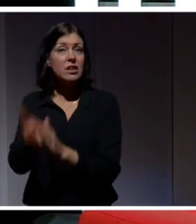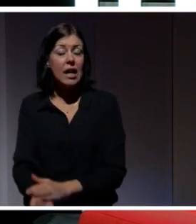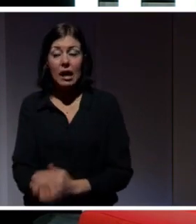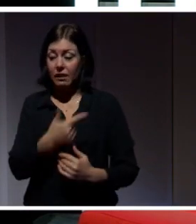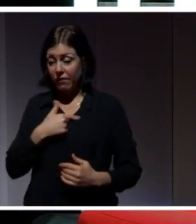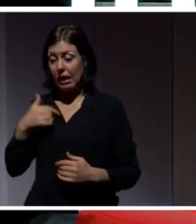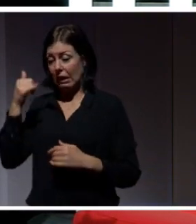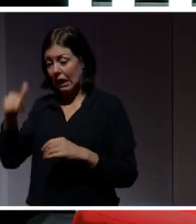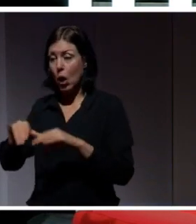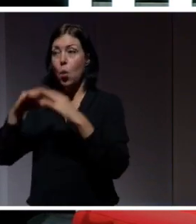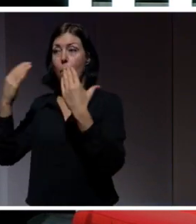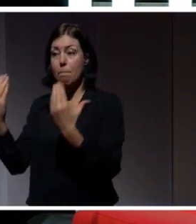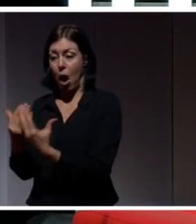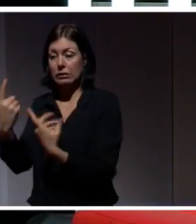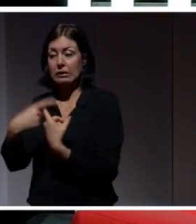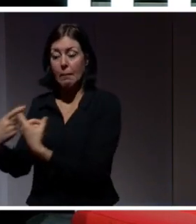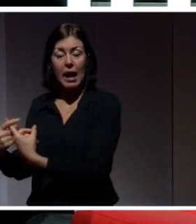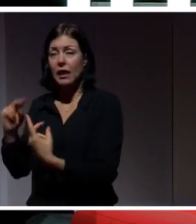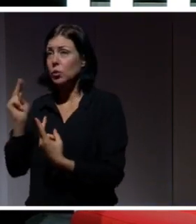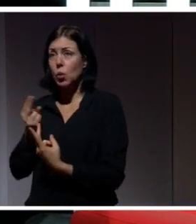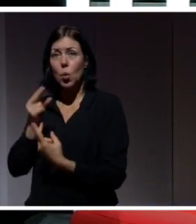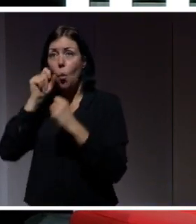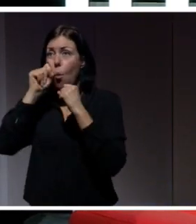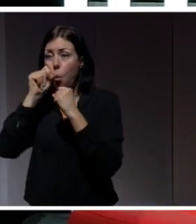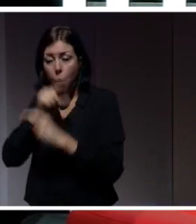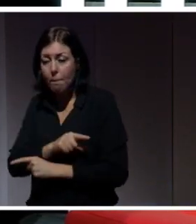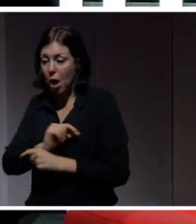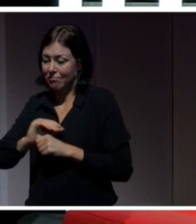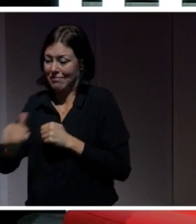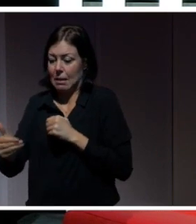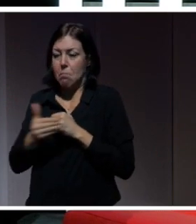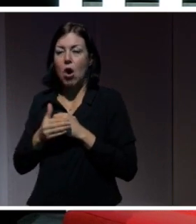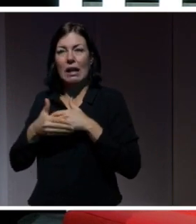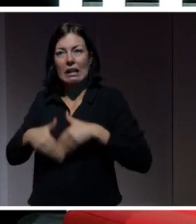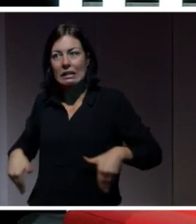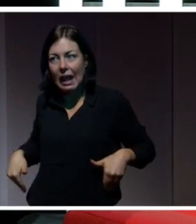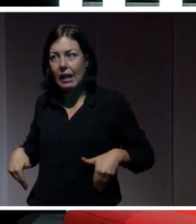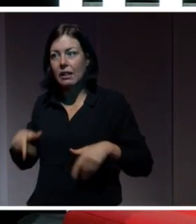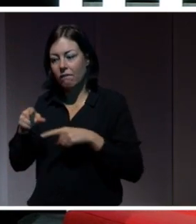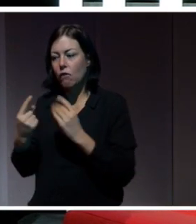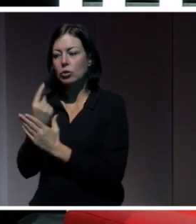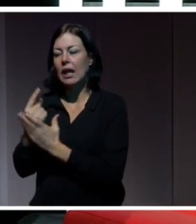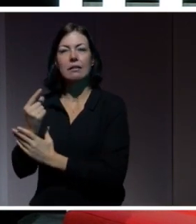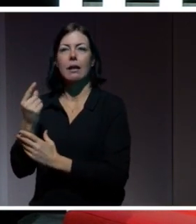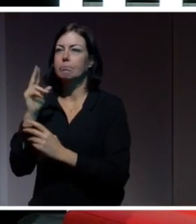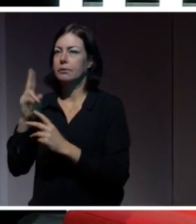global kontext och då är det omöjligt att göra integritet. Därför att förutsättningarna är så radikalt annorlunda.